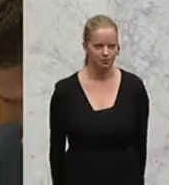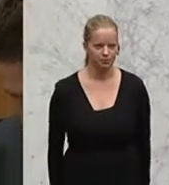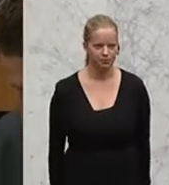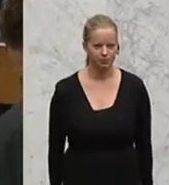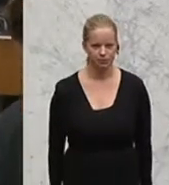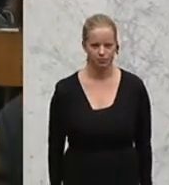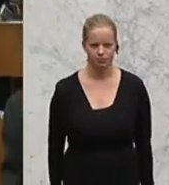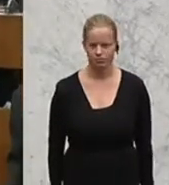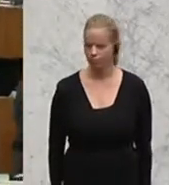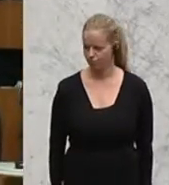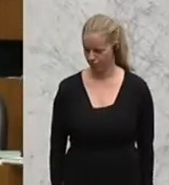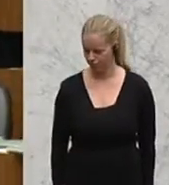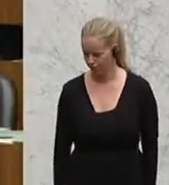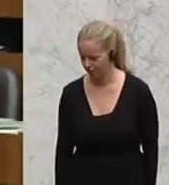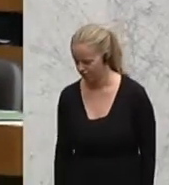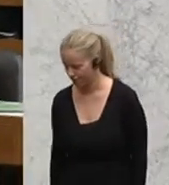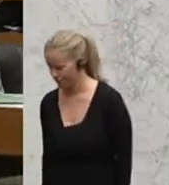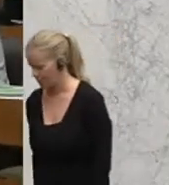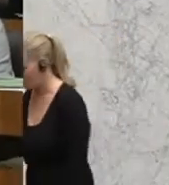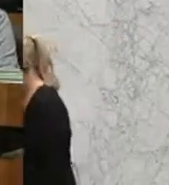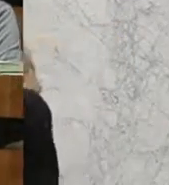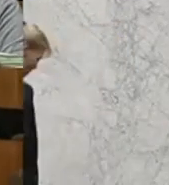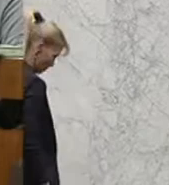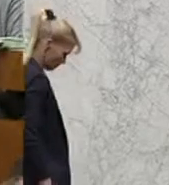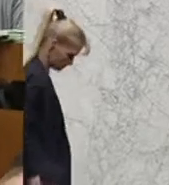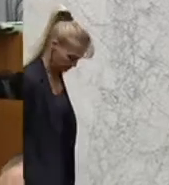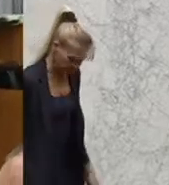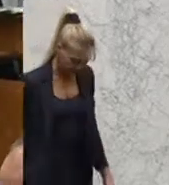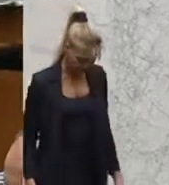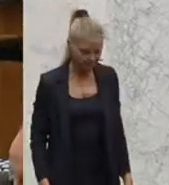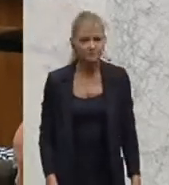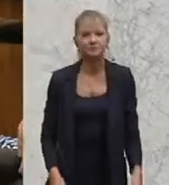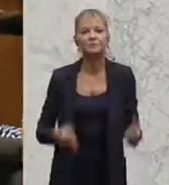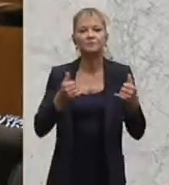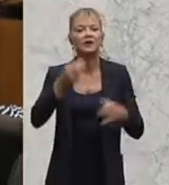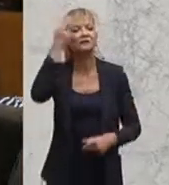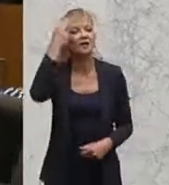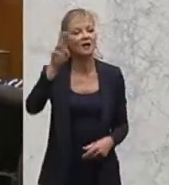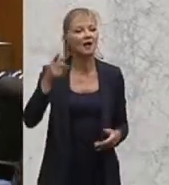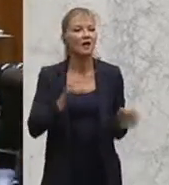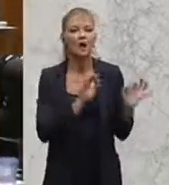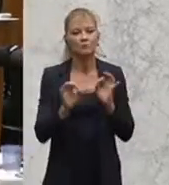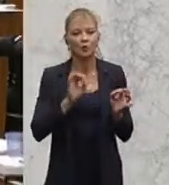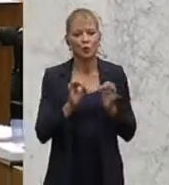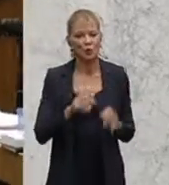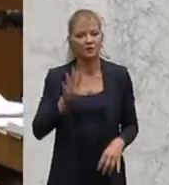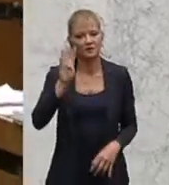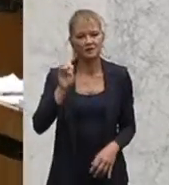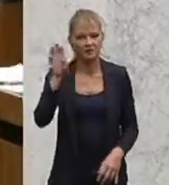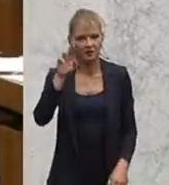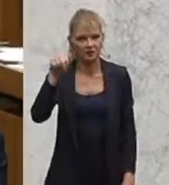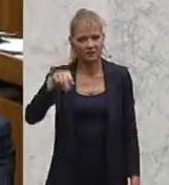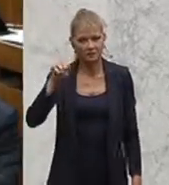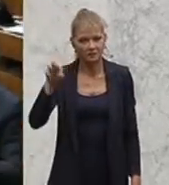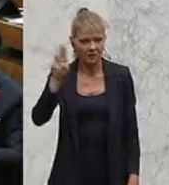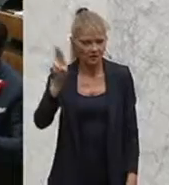Eveline Regner ist der Meinung, dass die finanzielle und humanitäre Hilfe der EU in der Krisenregion, also im Nahen